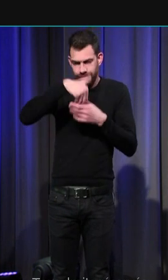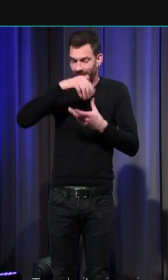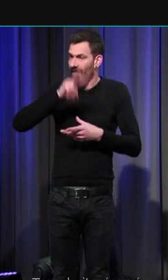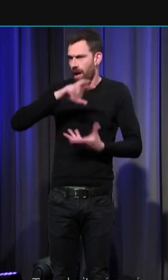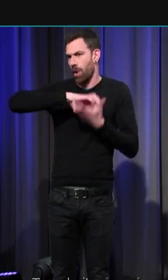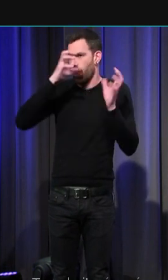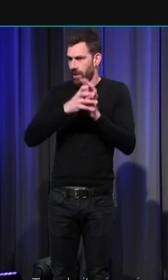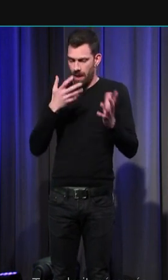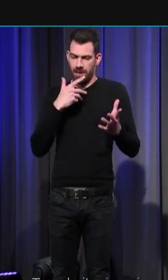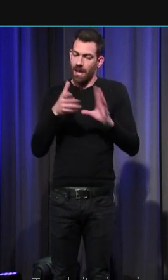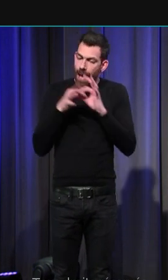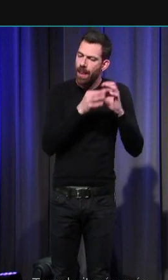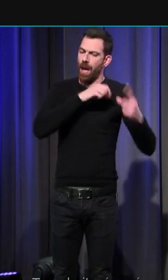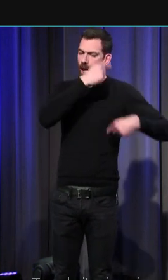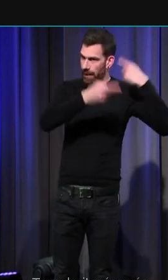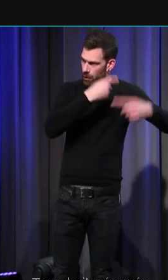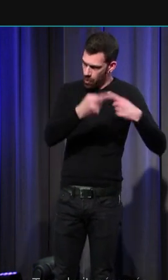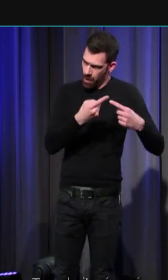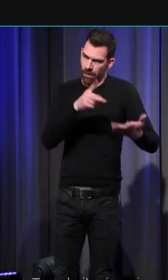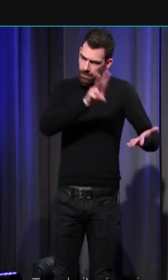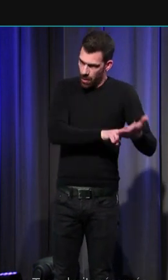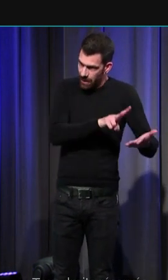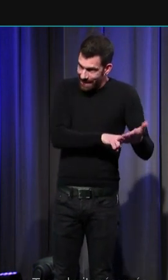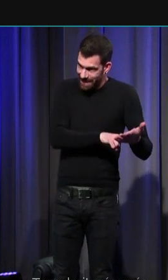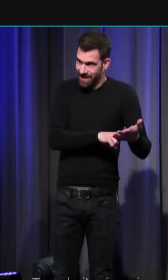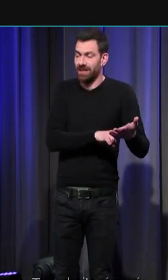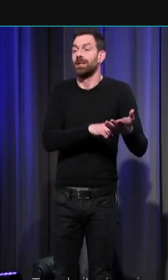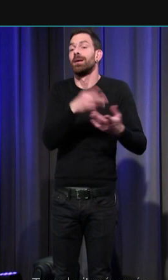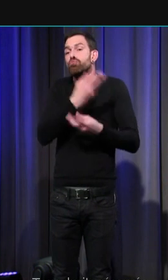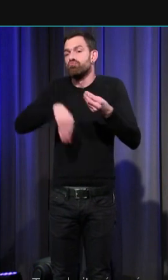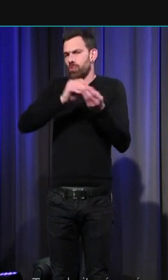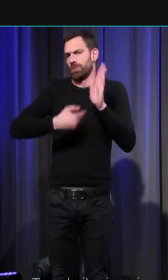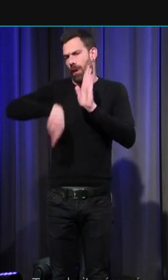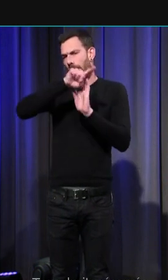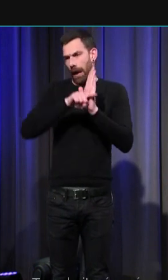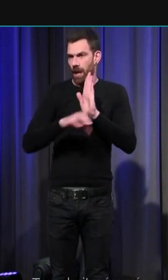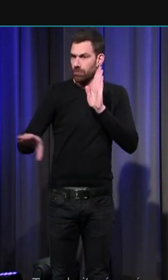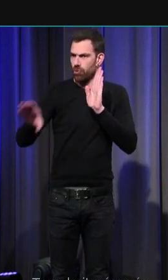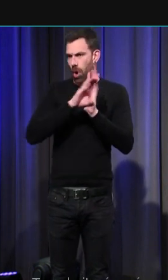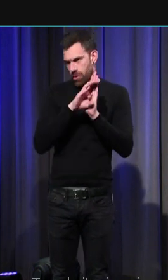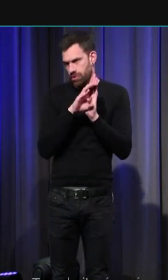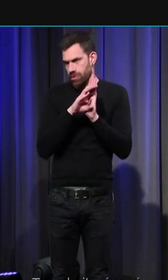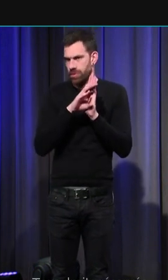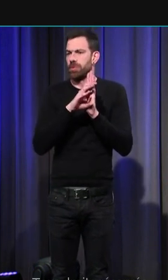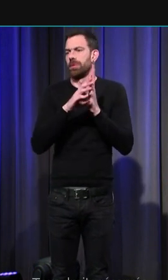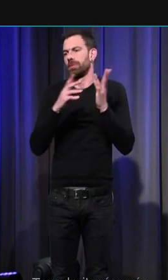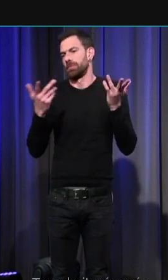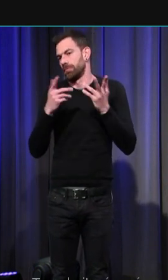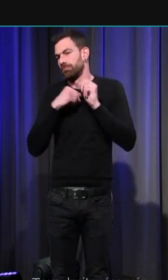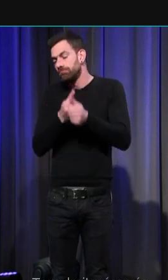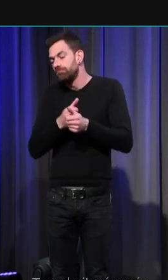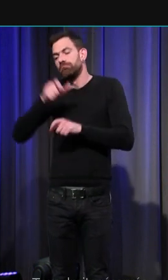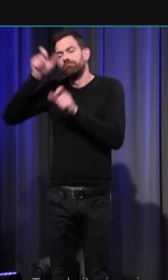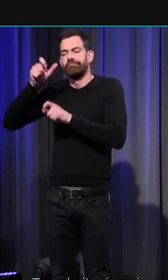et gage d'authenticité tout cela étant de surcroît codifié par la rhétorique des auteurs qui en